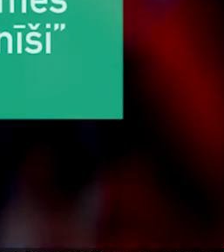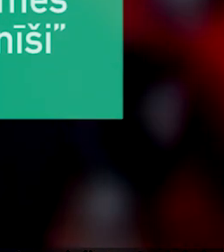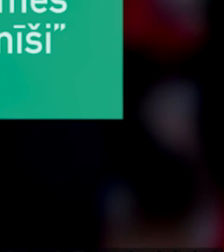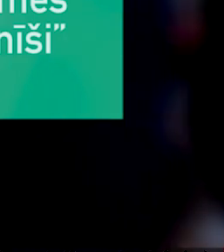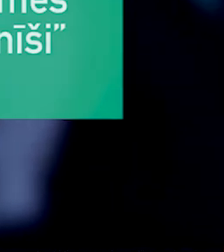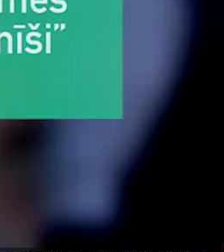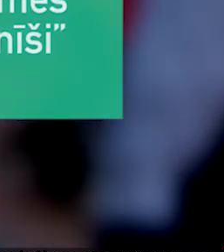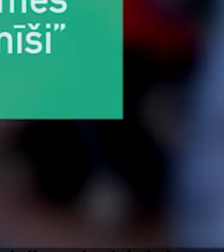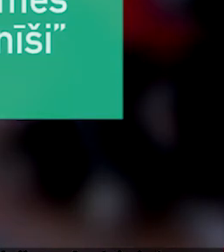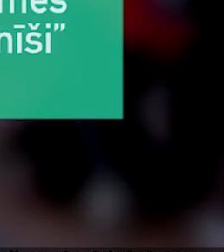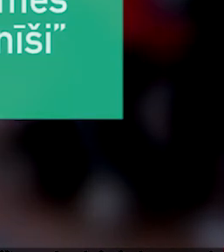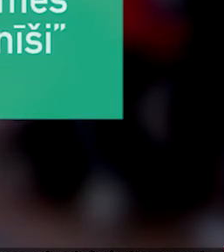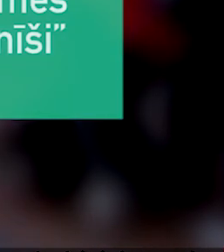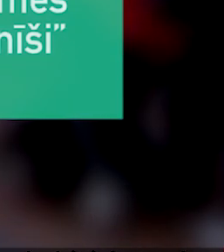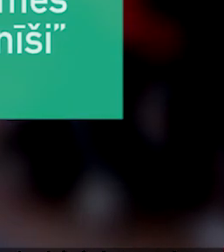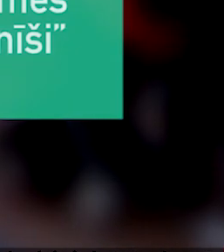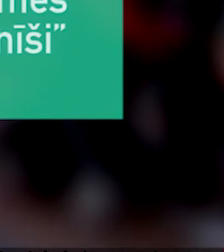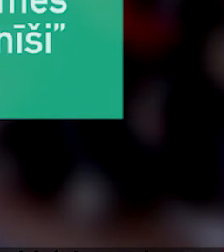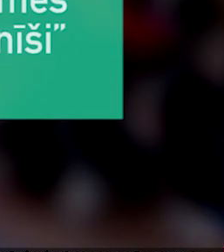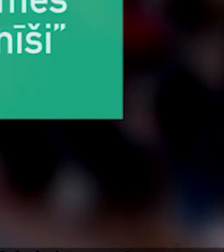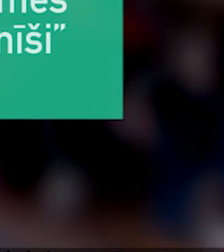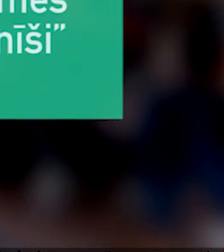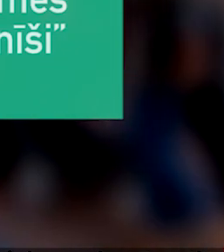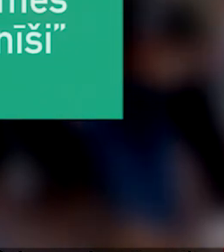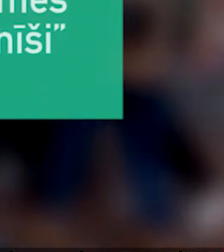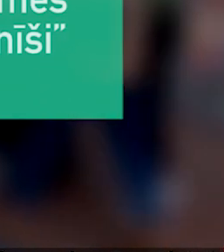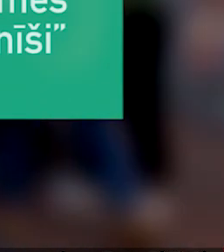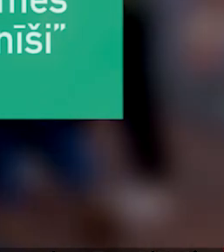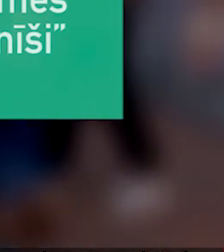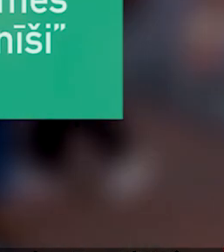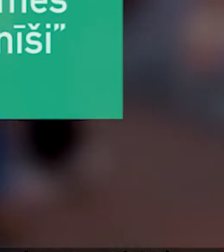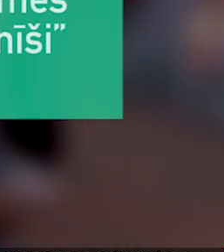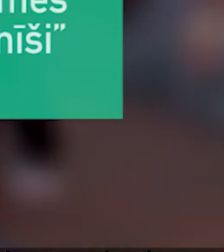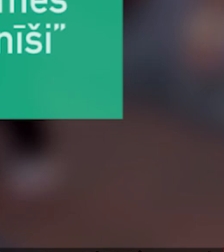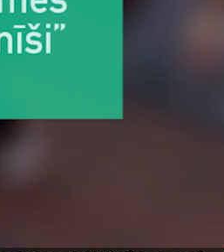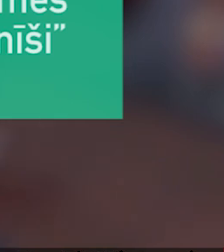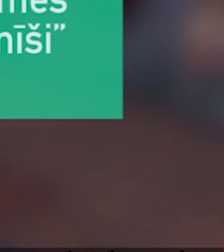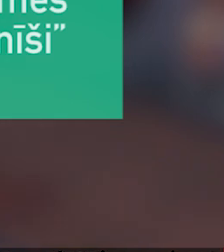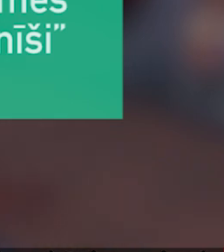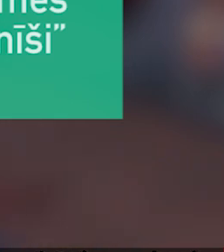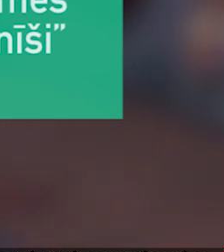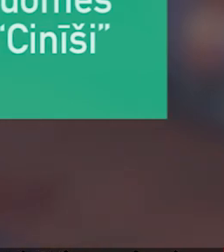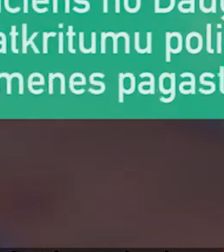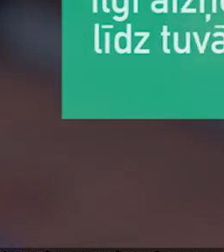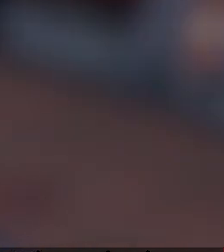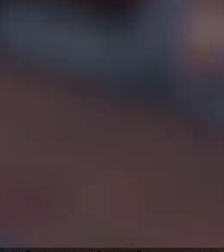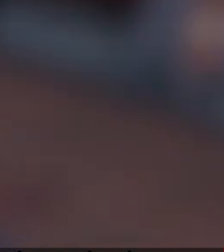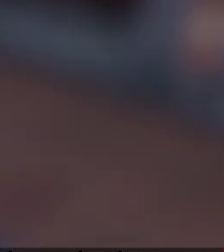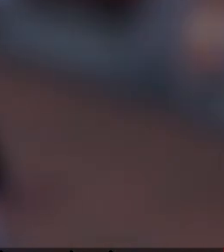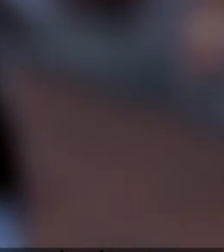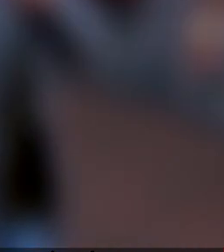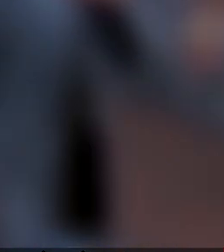Cik ilgi aizņem brauciens ar auto no Daugavpils domas līdz tuvākajam atkrituma poligonam cīnīši demenes pagastā?